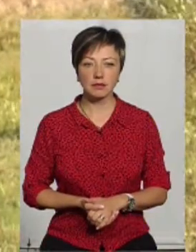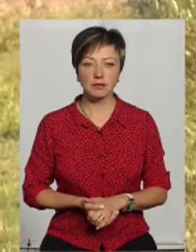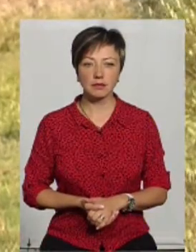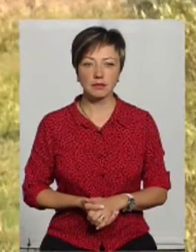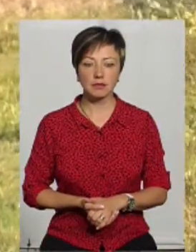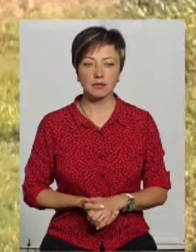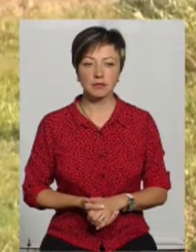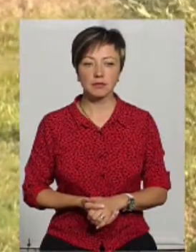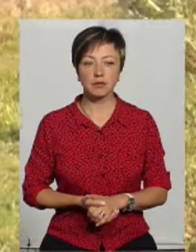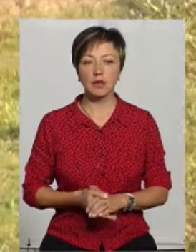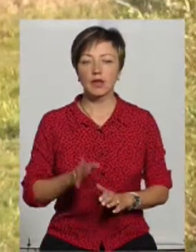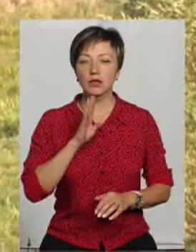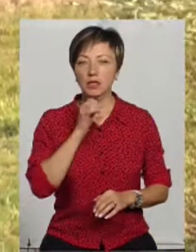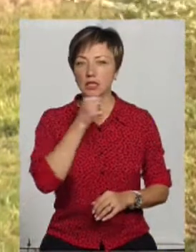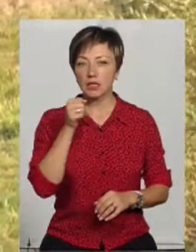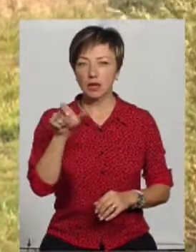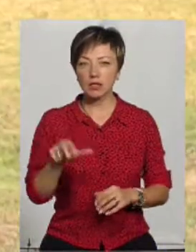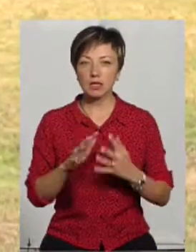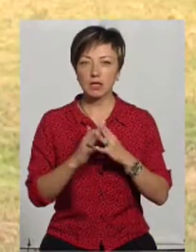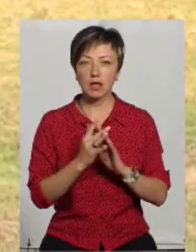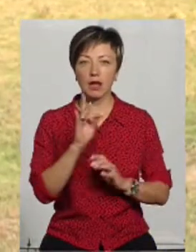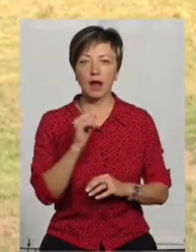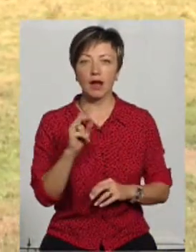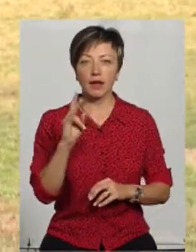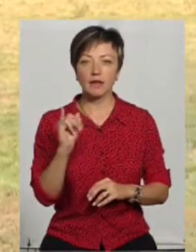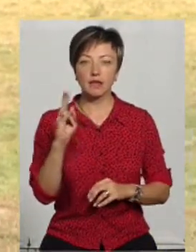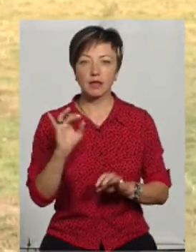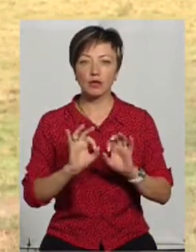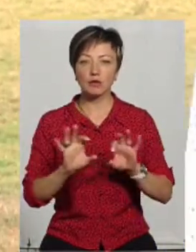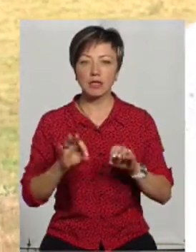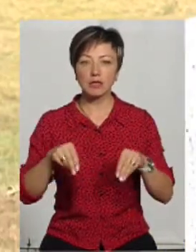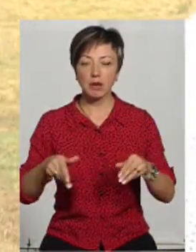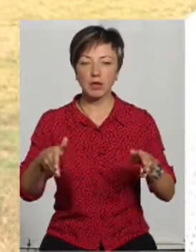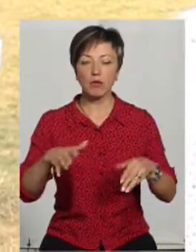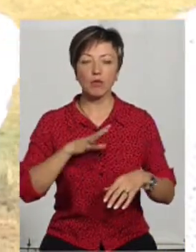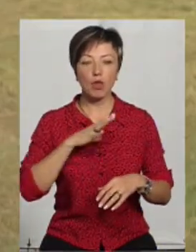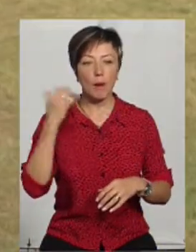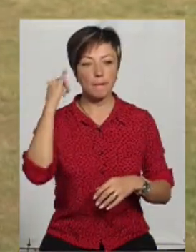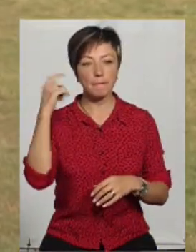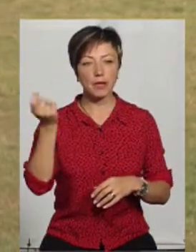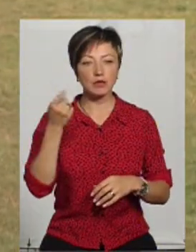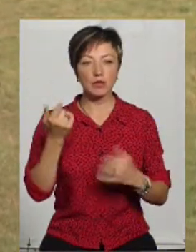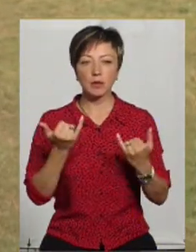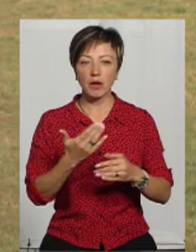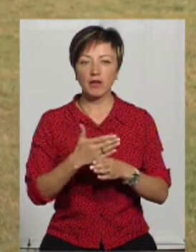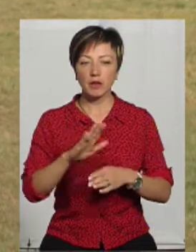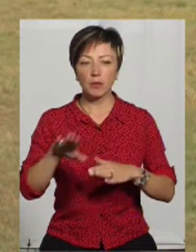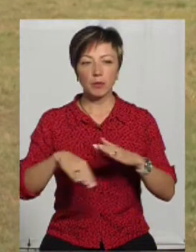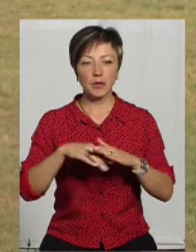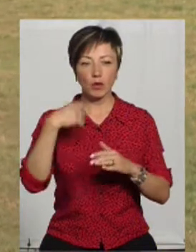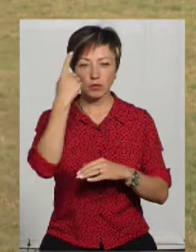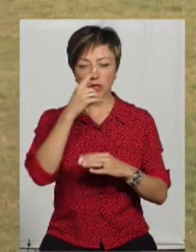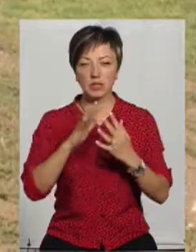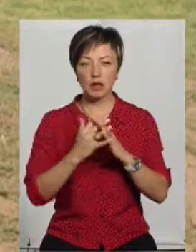Ганна Шевчук, староста села Райкиці, розповідає, земельна ділянка у селі біля річки була пасовищем. Тепер її виділили під особисте